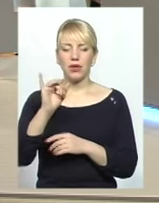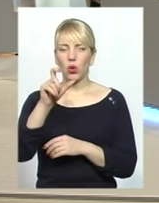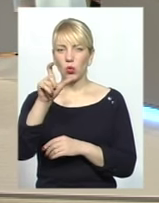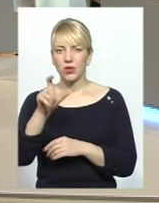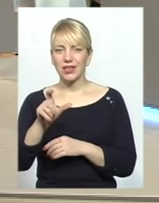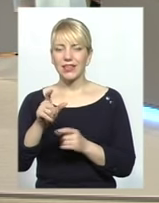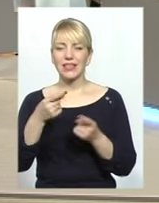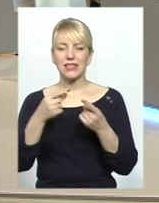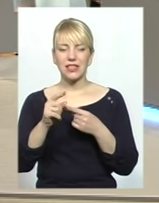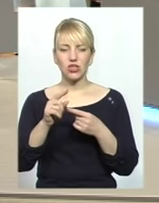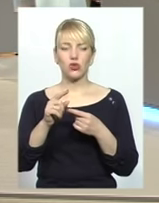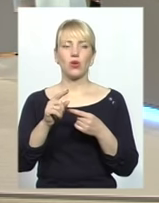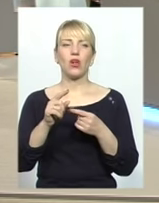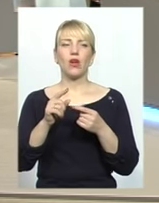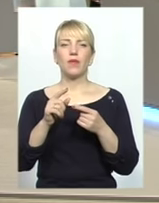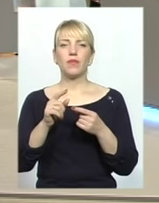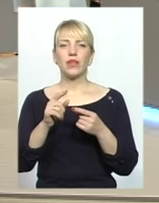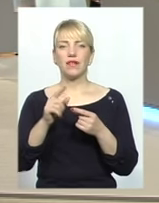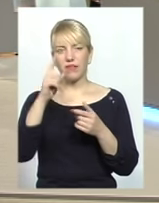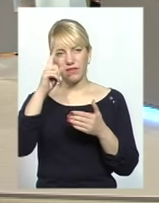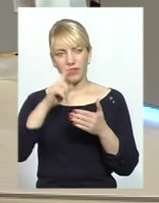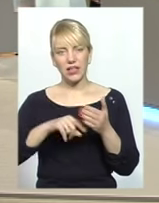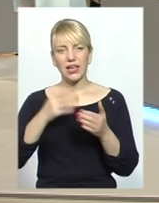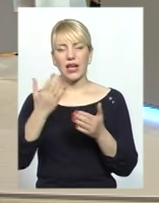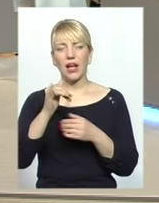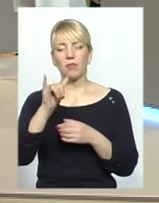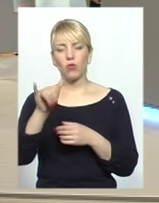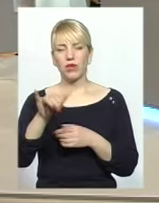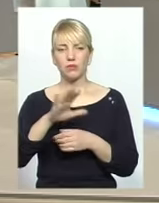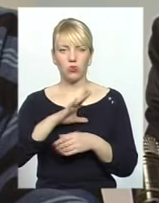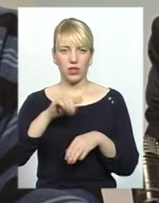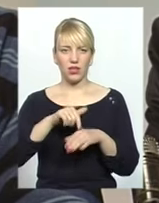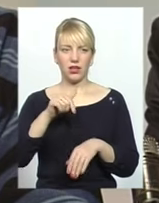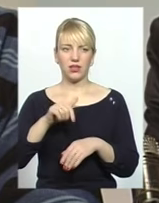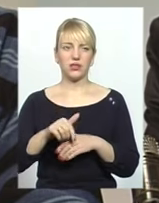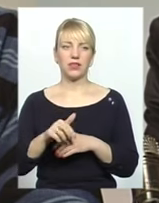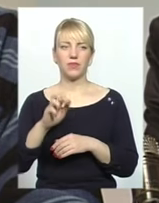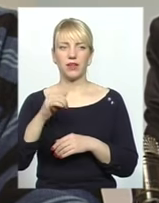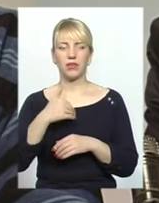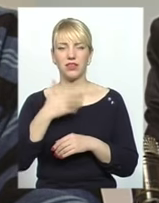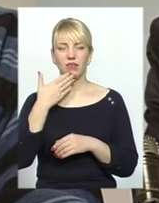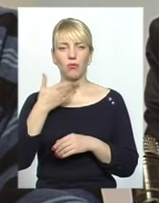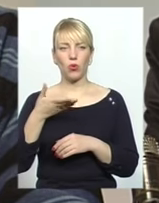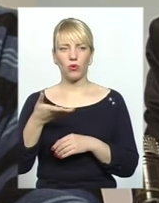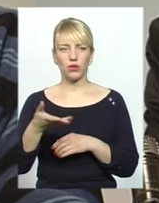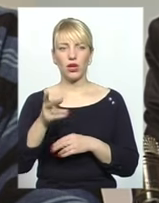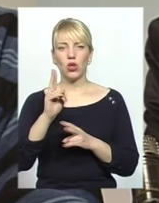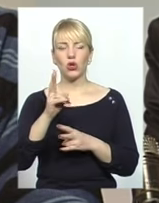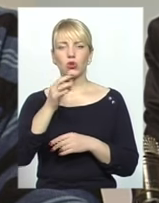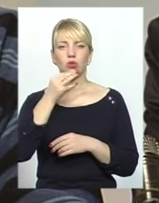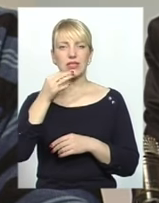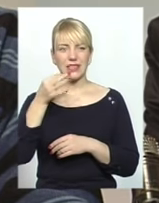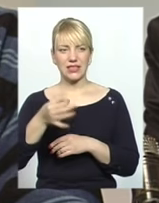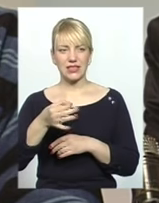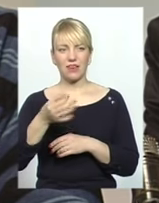От яка була реакція, як би відреагували? Я дам відповідь на це запитання. І хотів прокоментувати це. Хто сказав, що